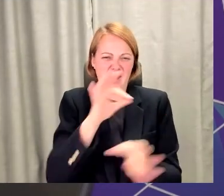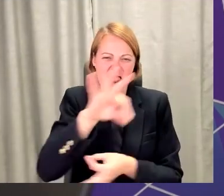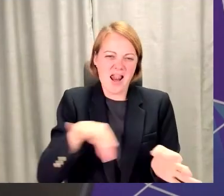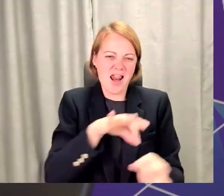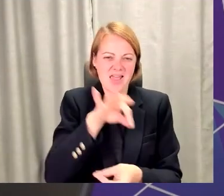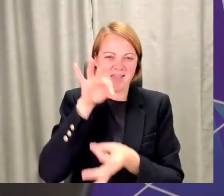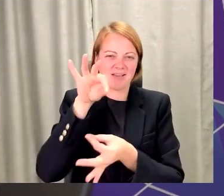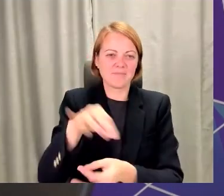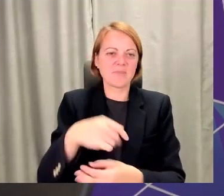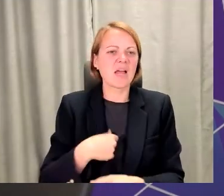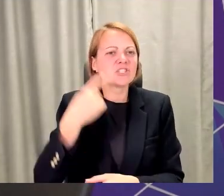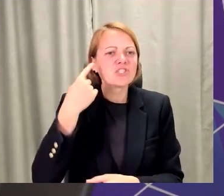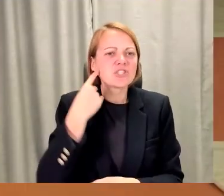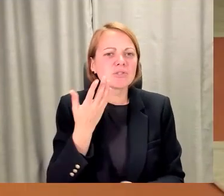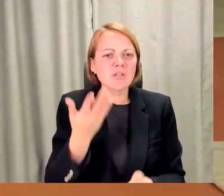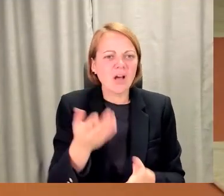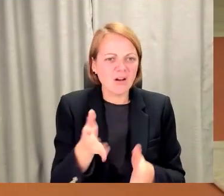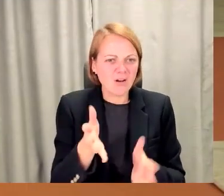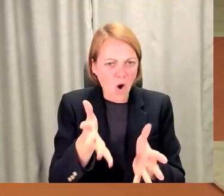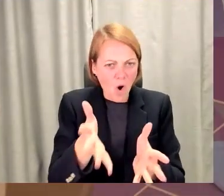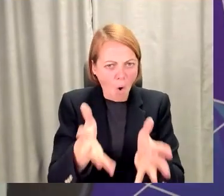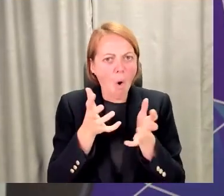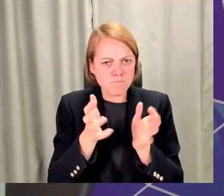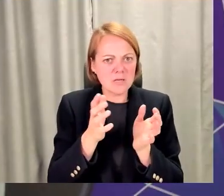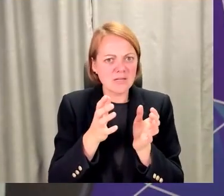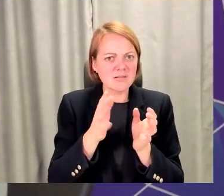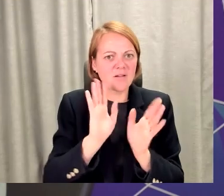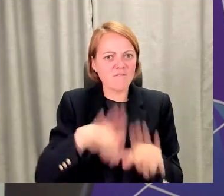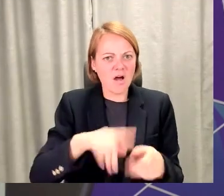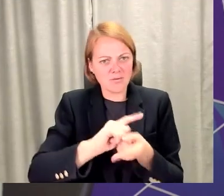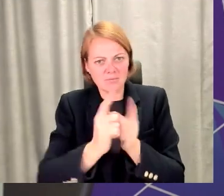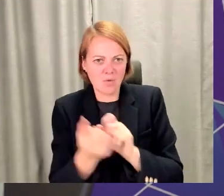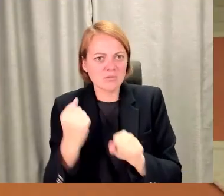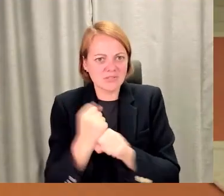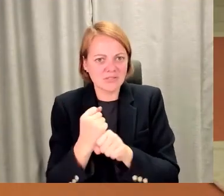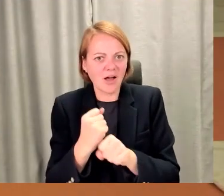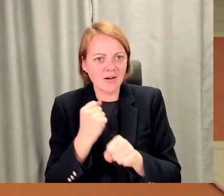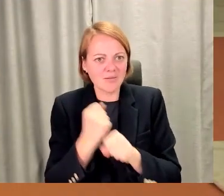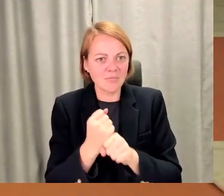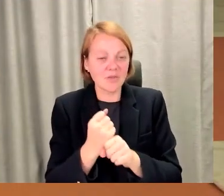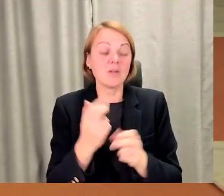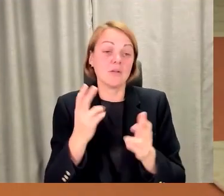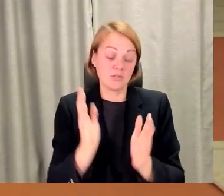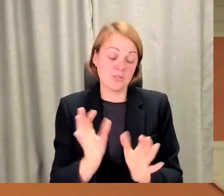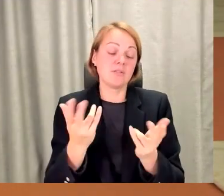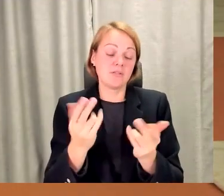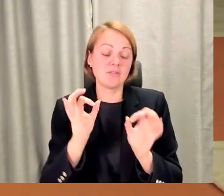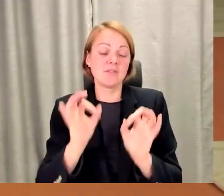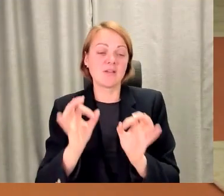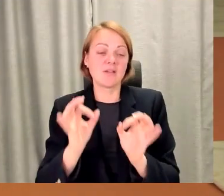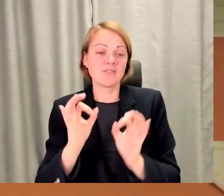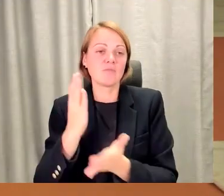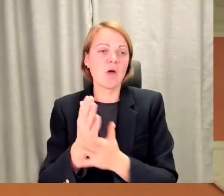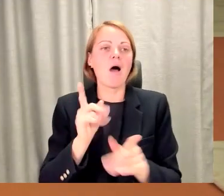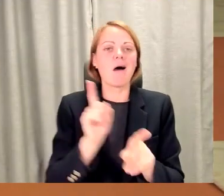iespējams, kas ir tāds hobijs, ko var pārvērst darbā. Noteikti, noteikti, jā. ar dokumentu tā teikt, jo, manuprāt, jau